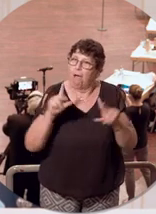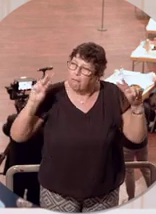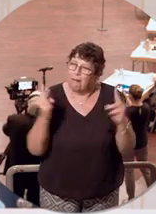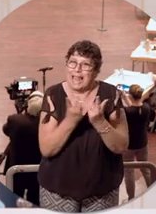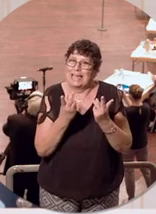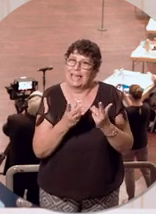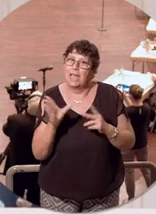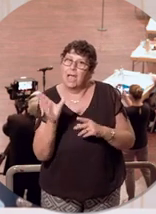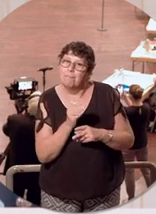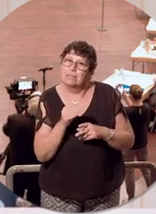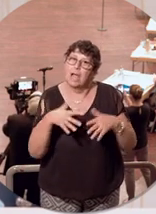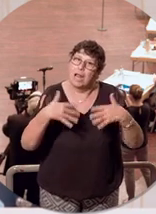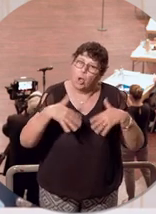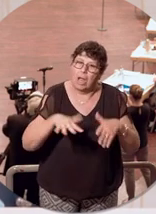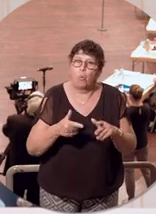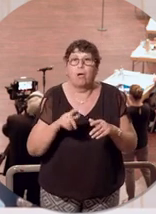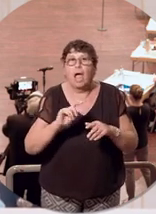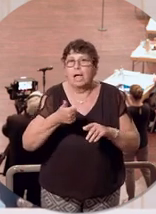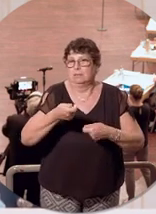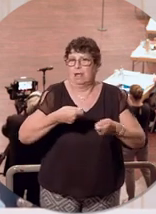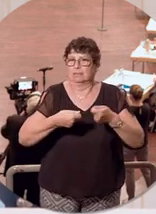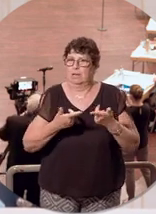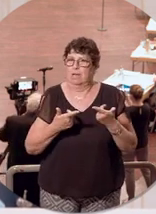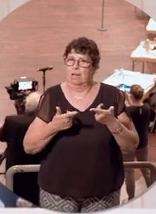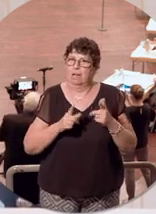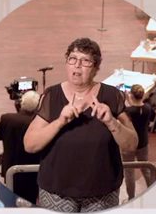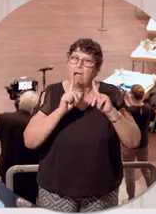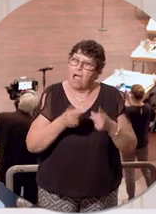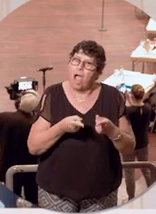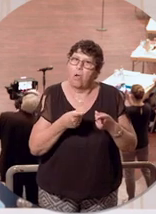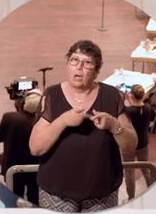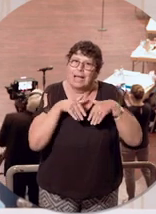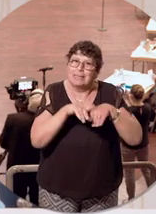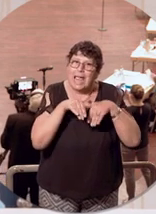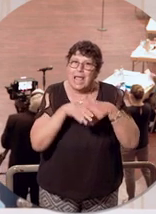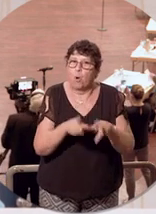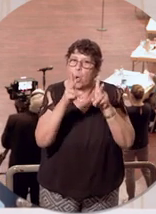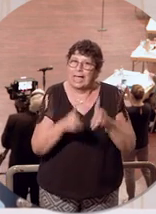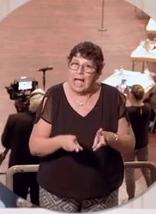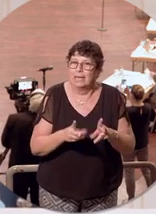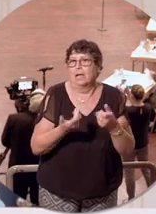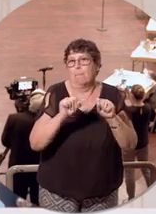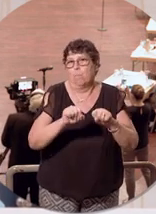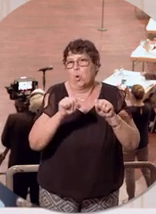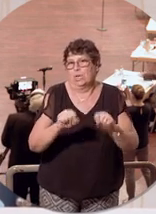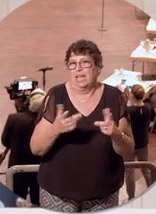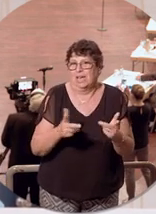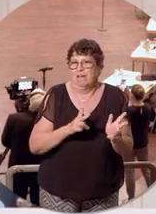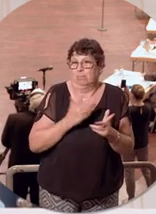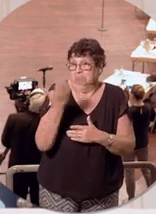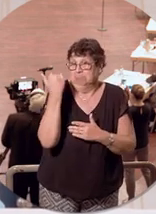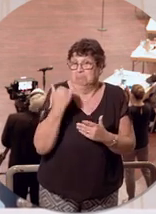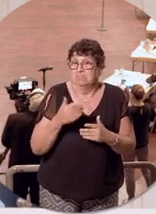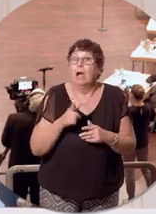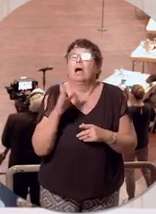mit den Lockerungen im Einzelhandel auch das Demonstrationsrecht wieder möglich gemacht hat. Natürlich unter